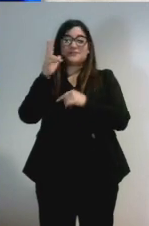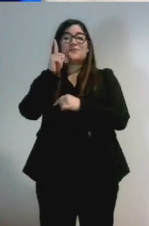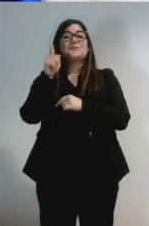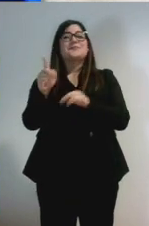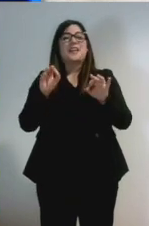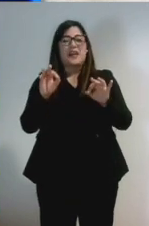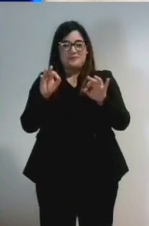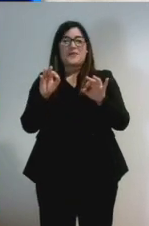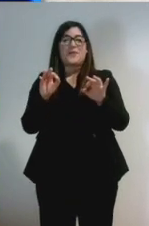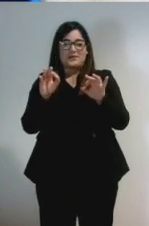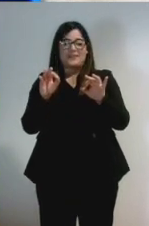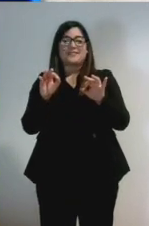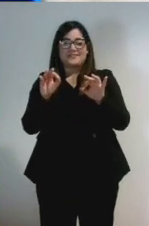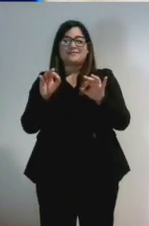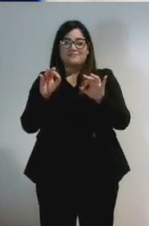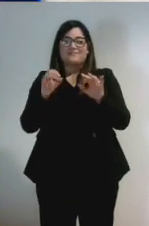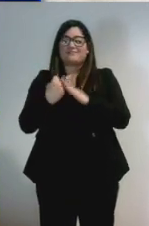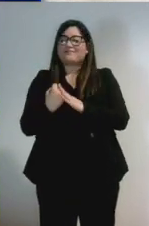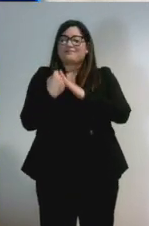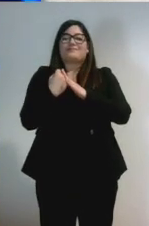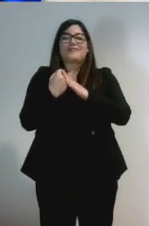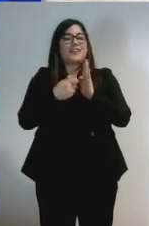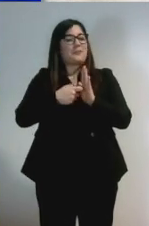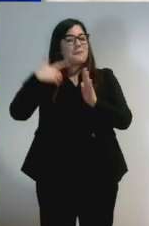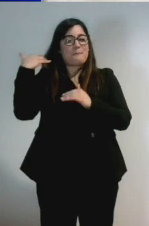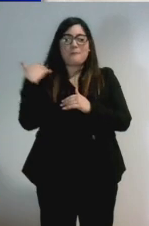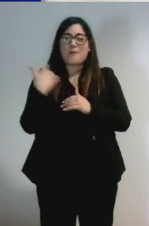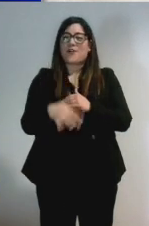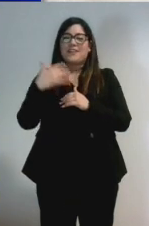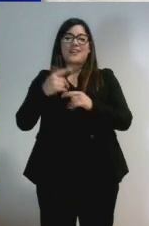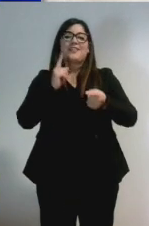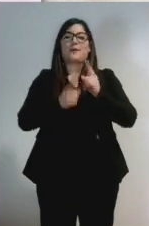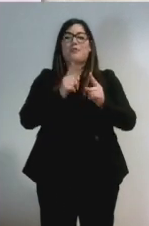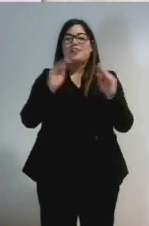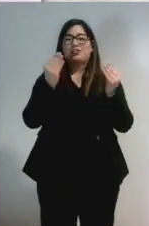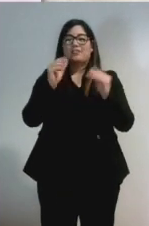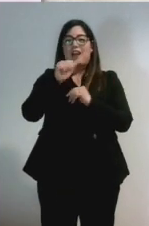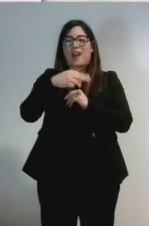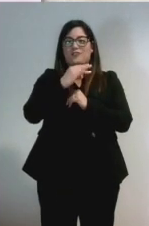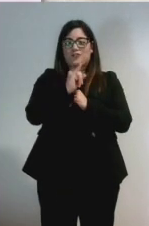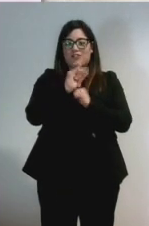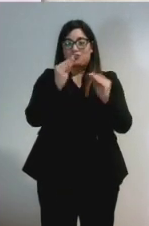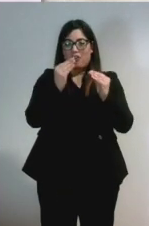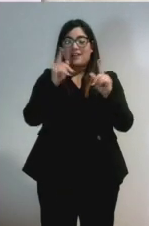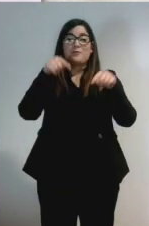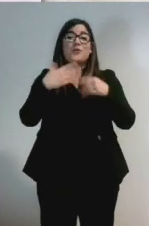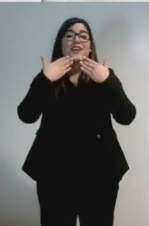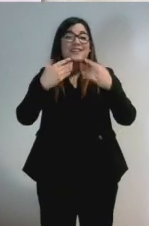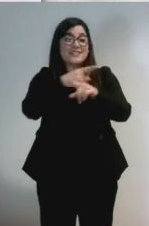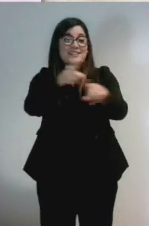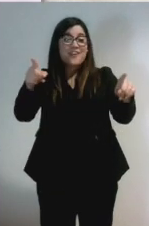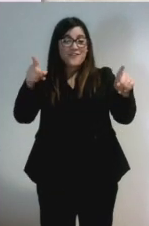della nostra Anci Giovani e delle politiche giovanili di Anci e un grazie va a tutti voi perché